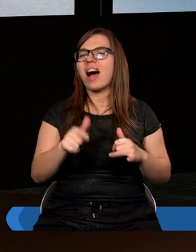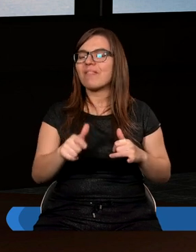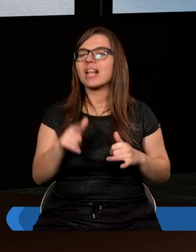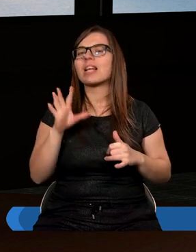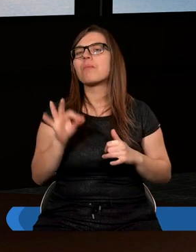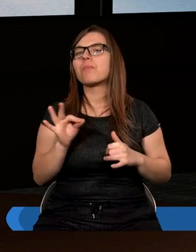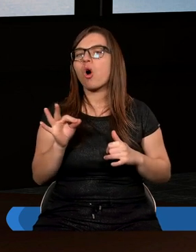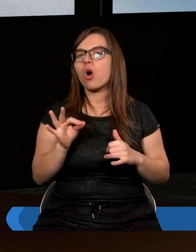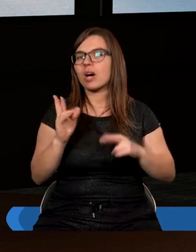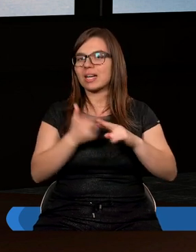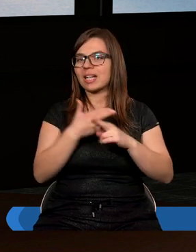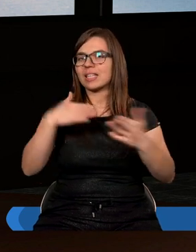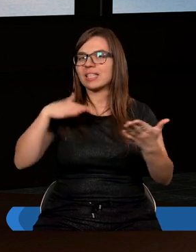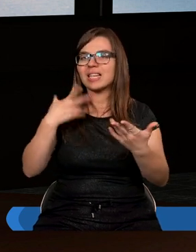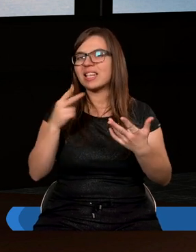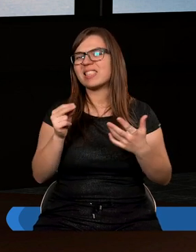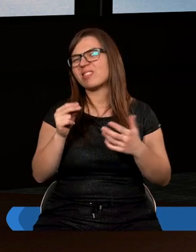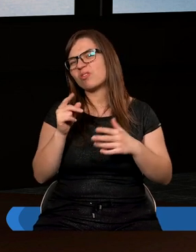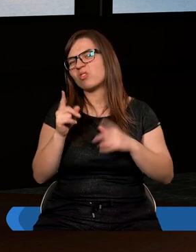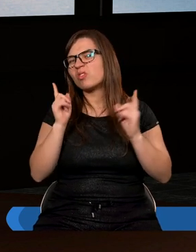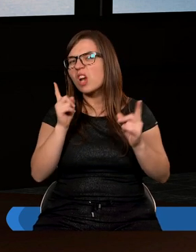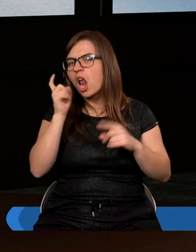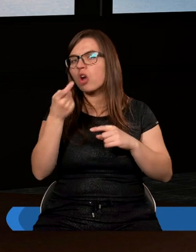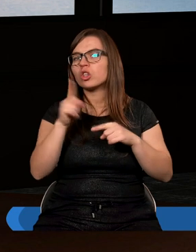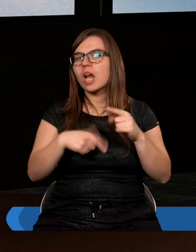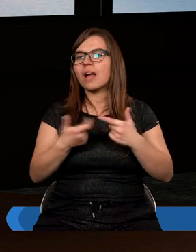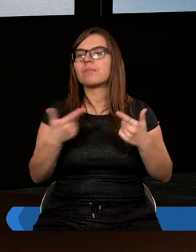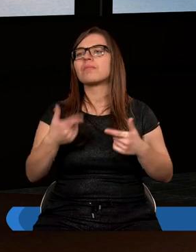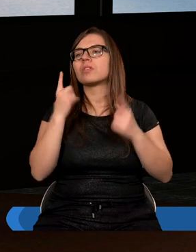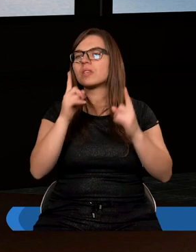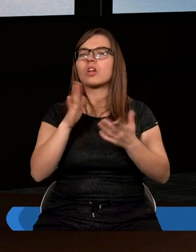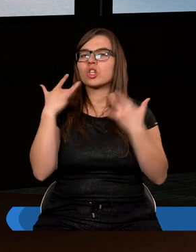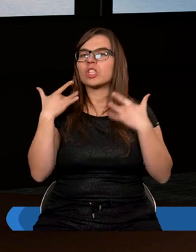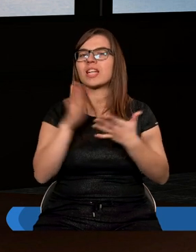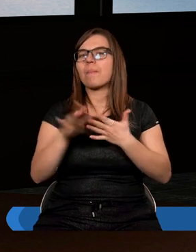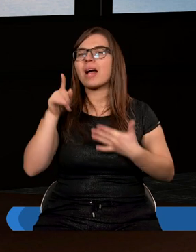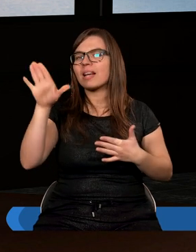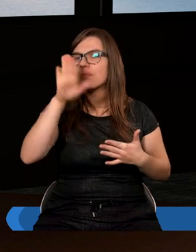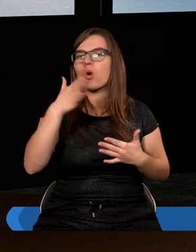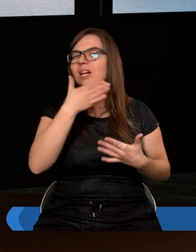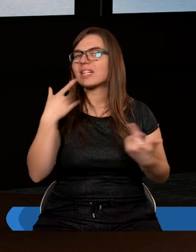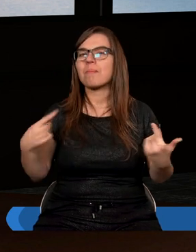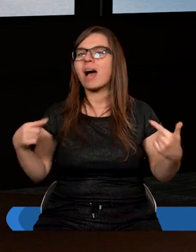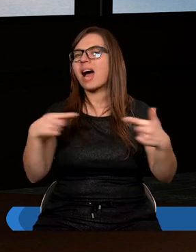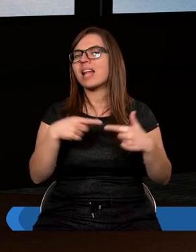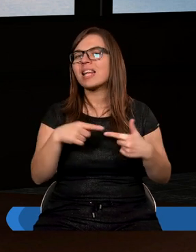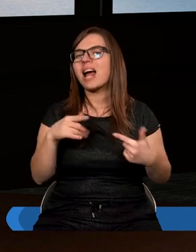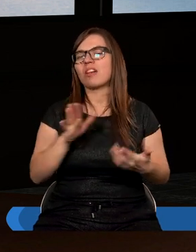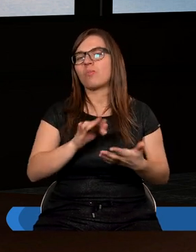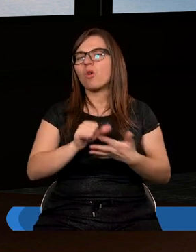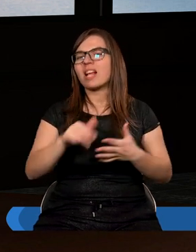To, kiedy uzmysławiałam sobie, że jednak życie bez Niego naprawdę nie ma sensu i jest totalną pustką.